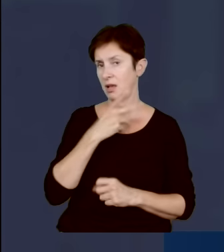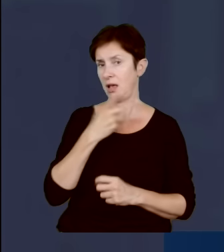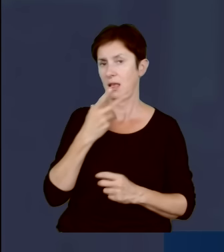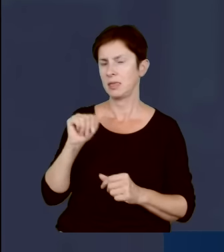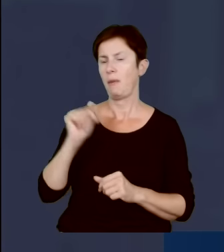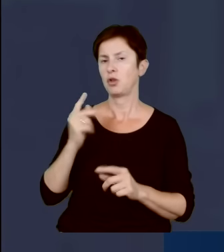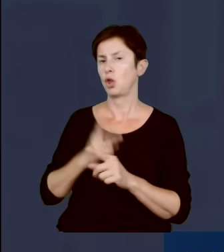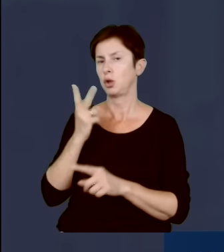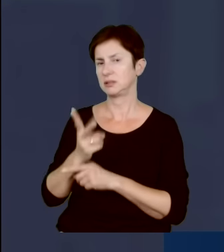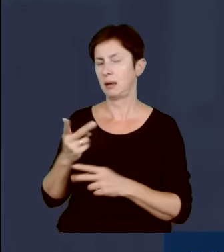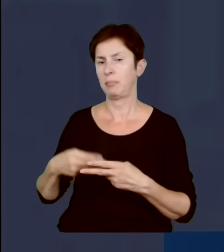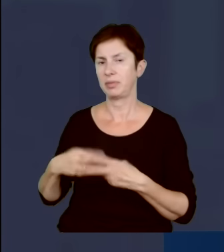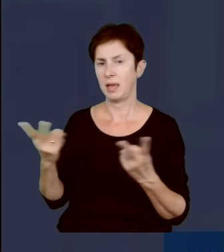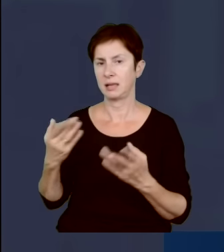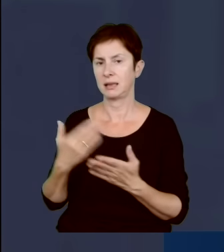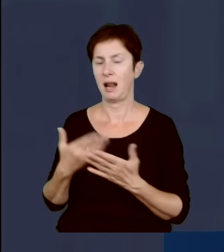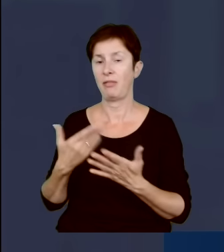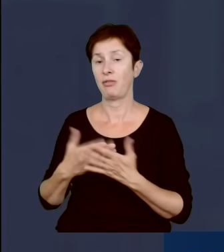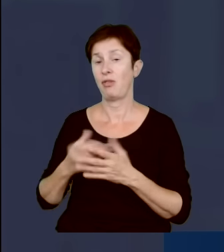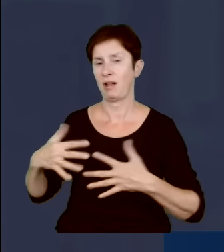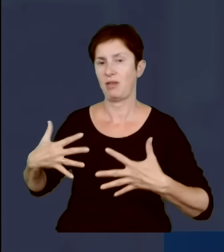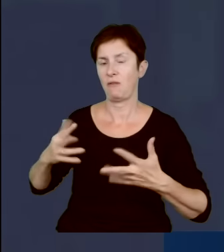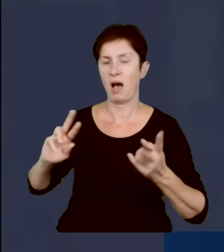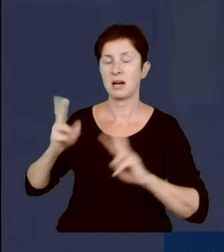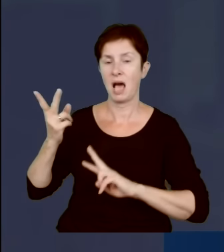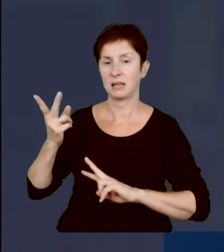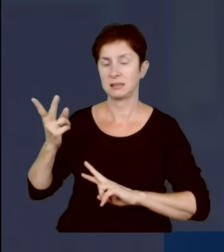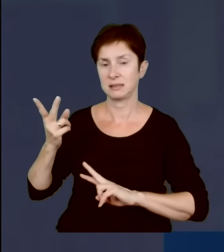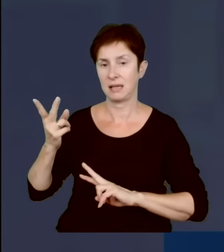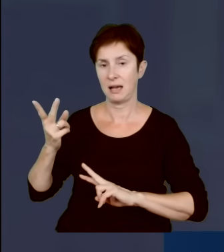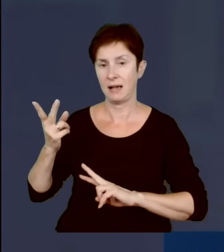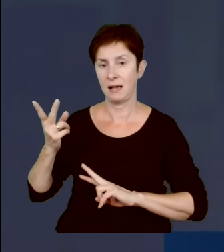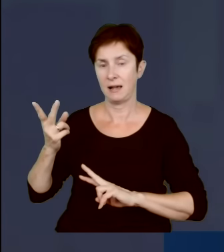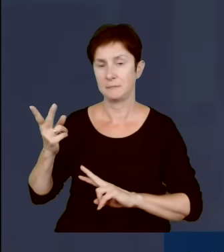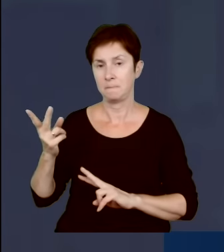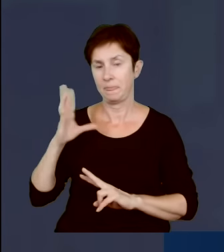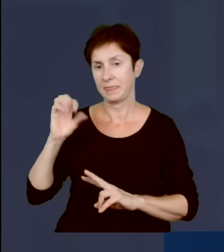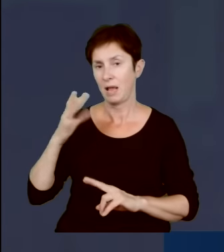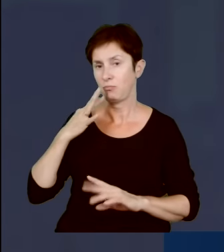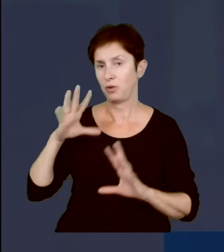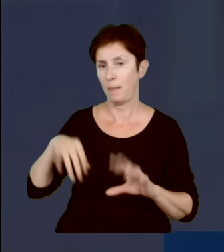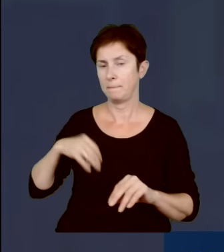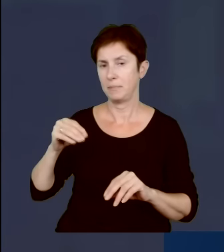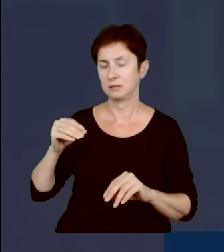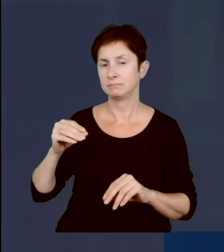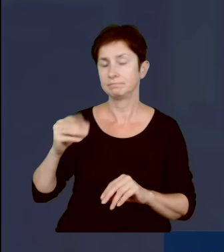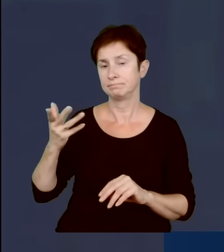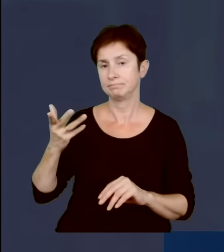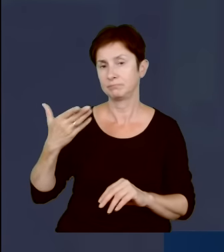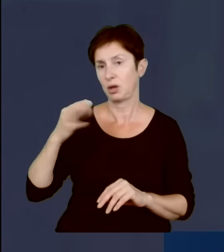publicznej. Stąd taka nerwowa reakcja, zacytowana przez panią redaktor, przedstawicieli MON-u.